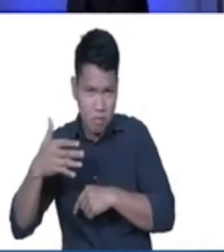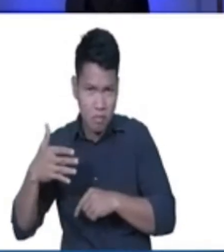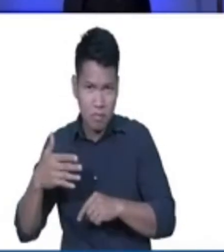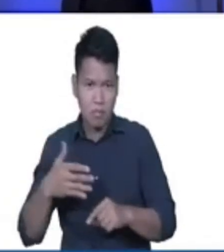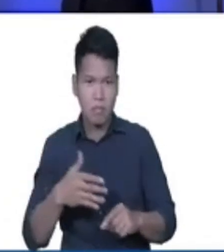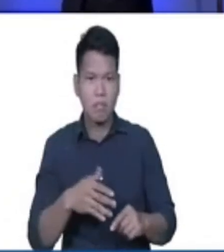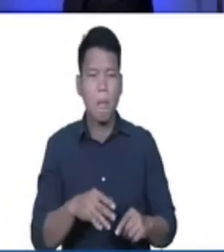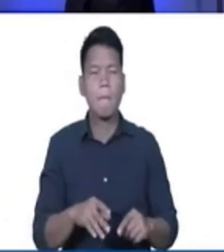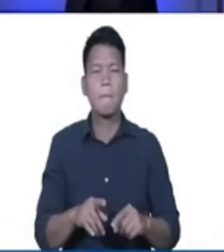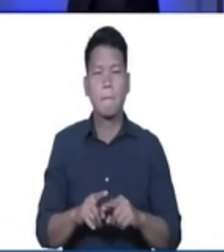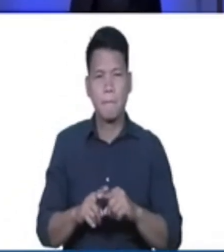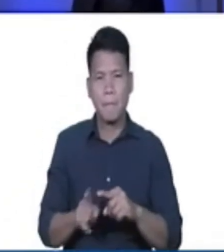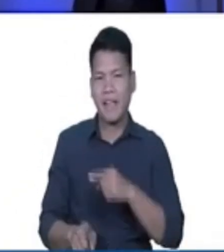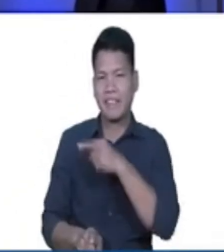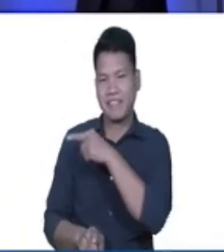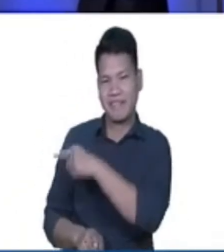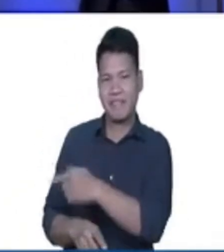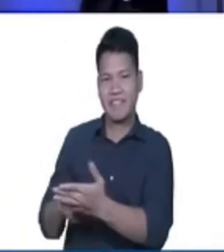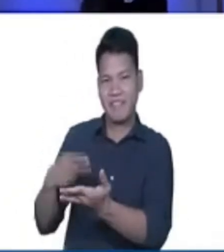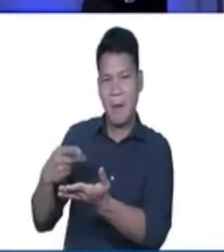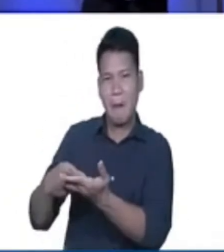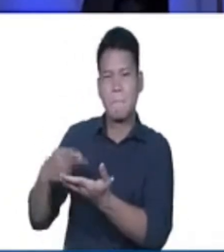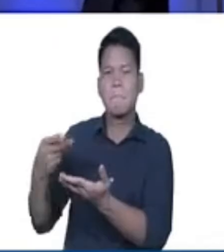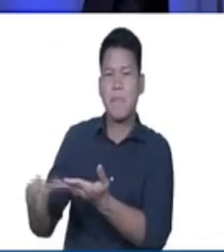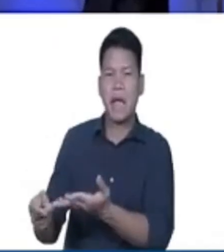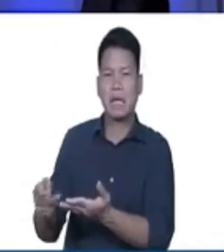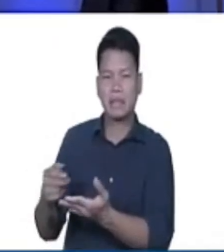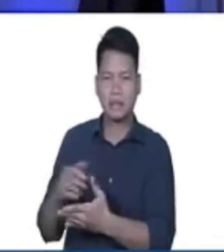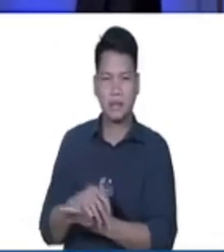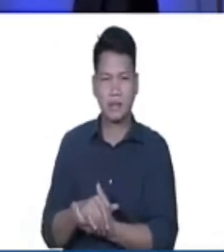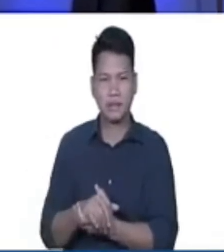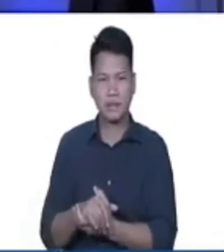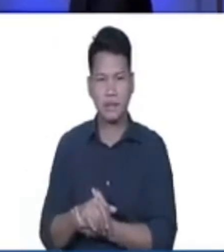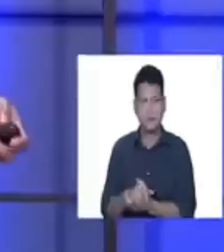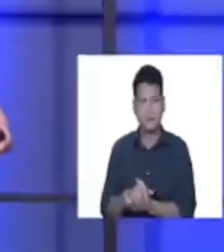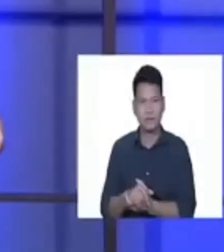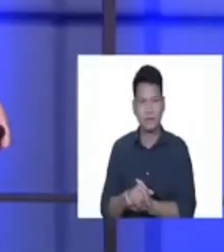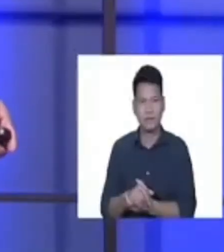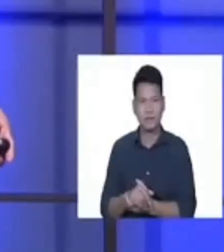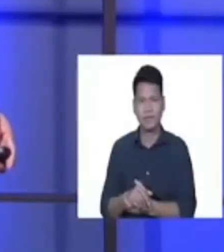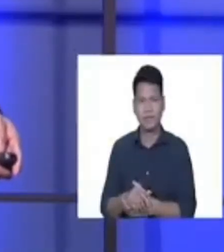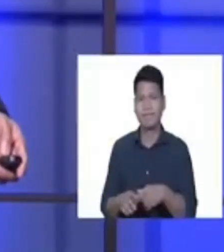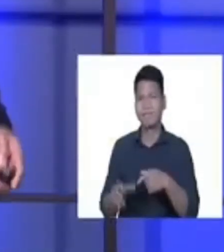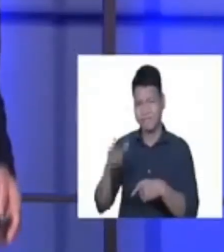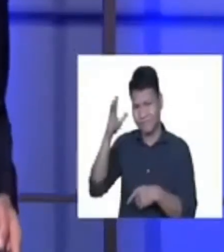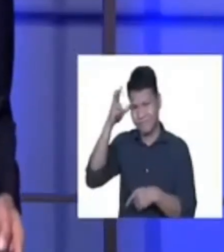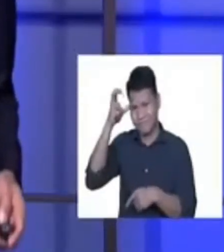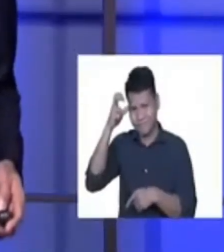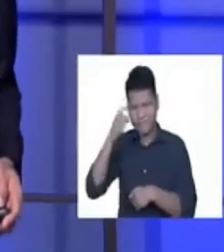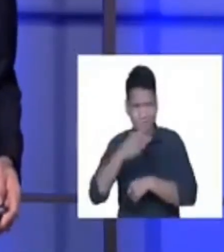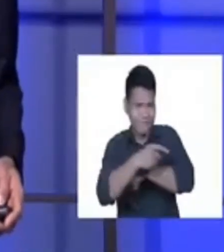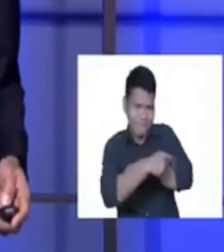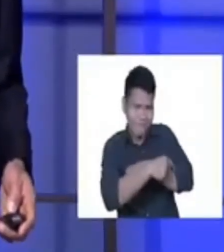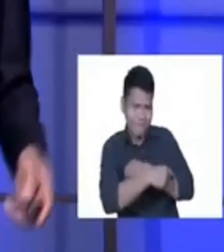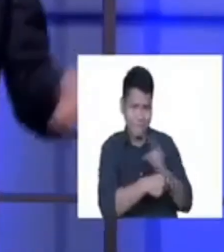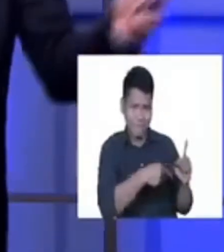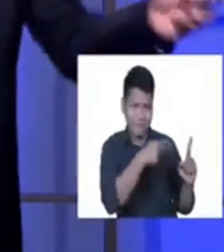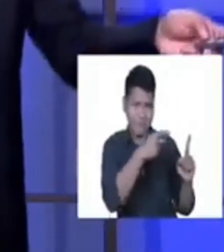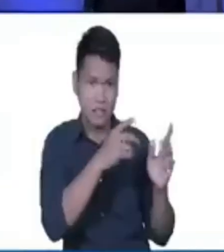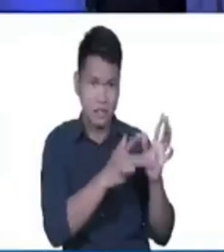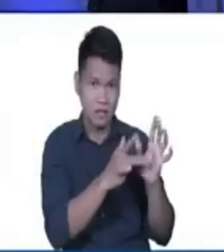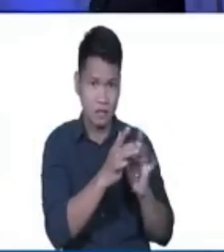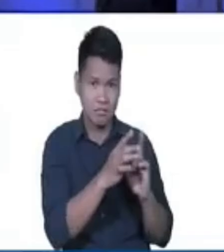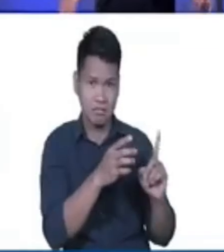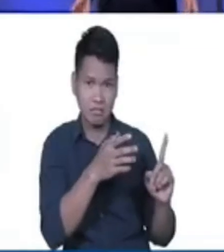na siya ang responsabile ng lahat nito. He tempted Jesus. but he failed. And